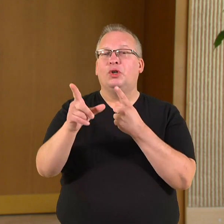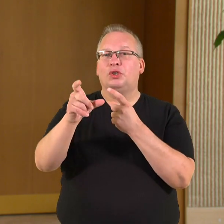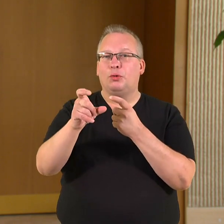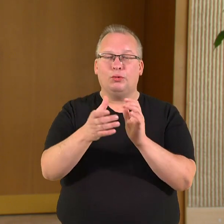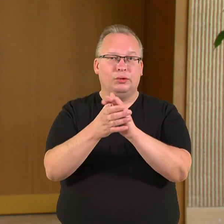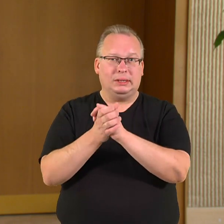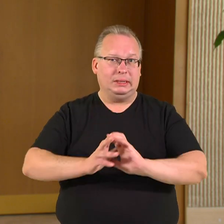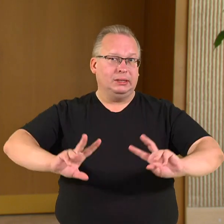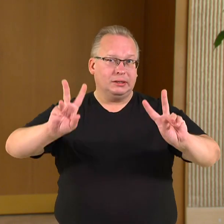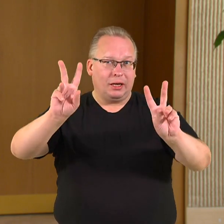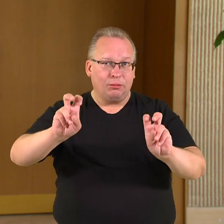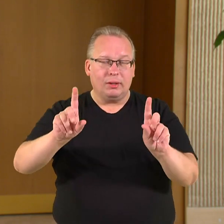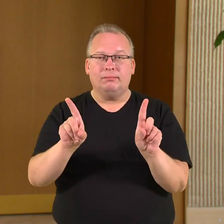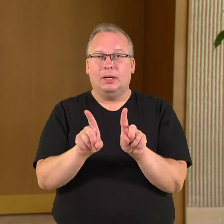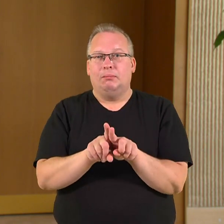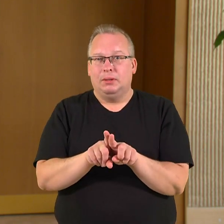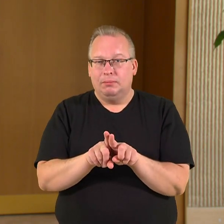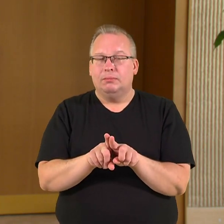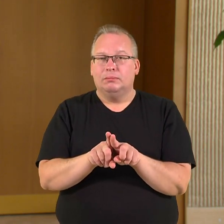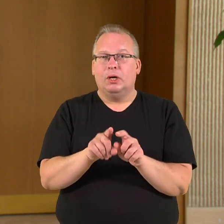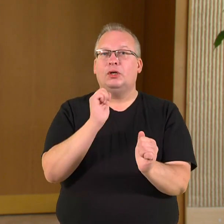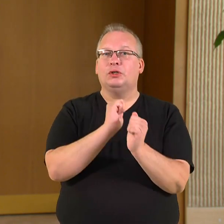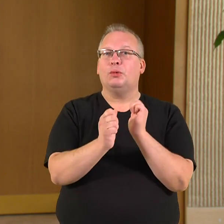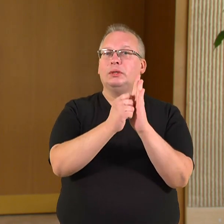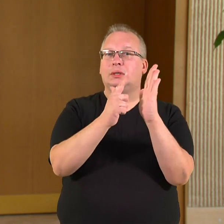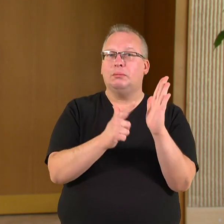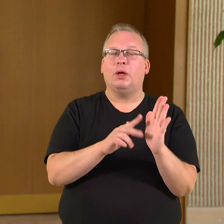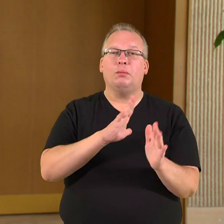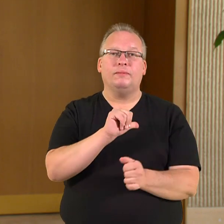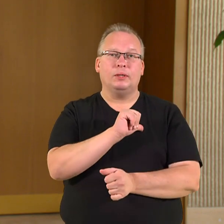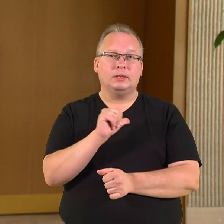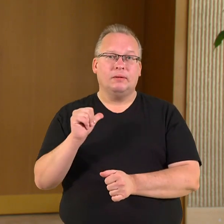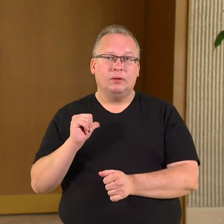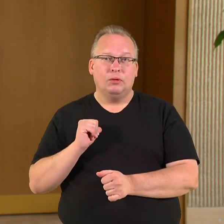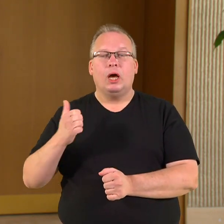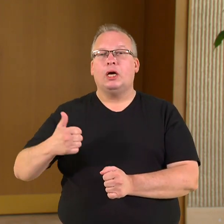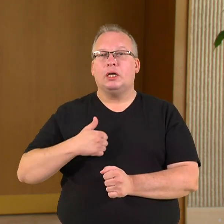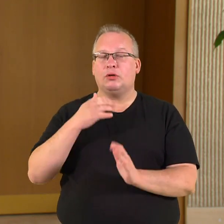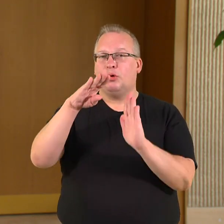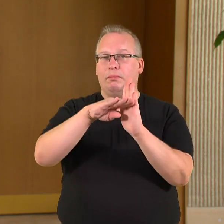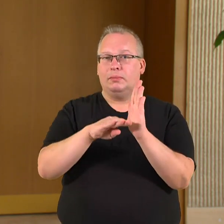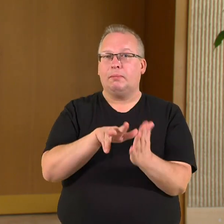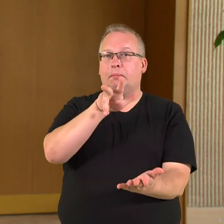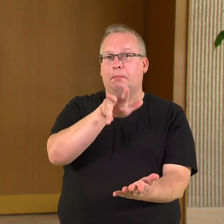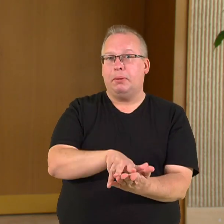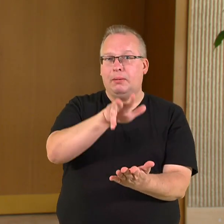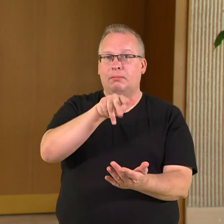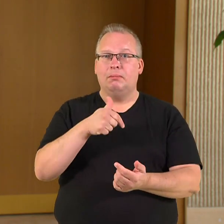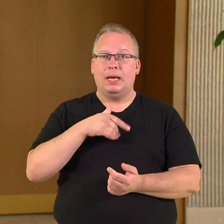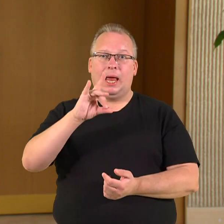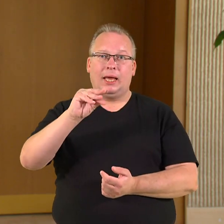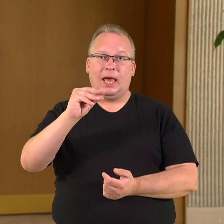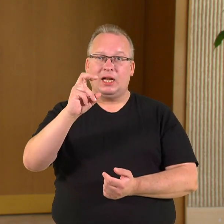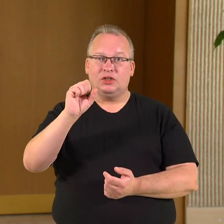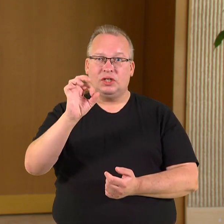mane tada Jonas Geržas, sausio 7-tą buvo Savnoiškas krašto apsaugos tarnybos įstatymas priimtas. Ir mane Jonas Geržas